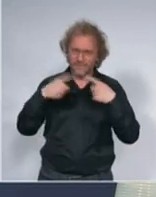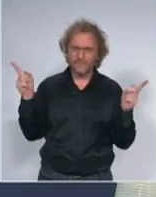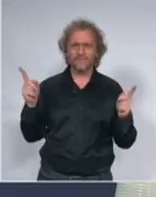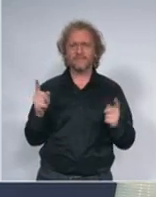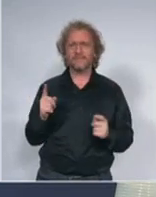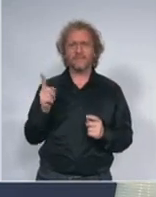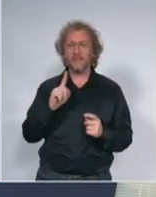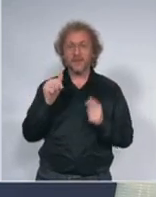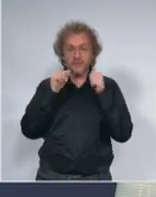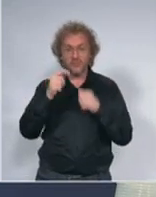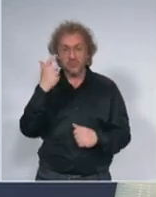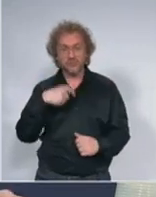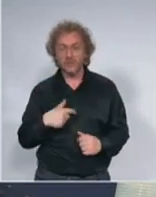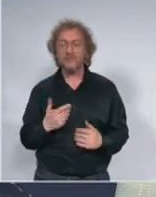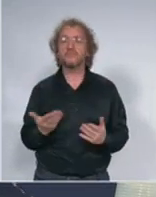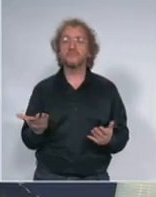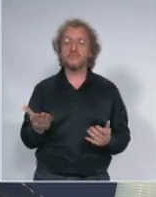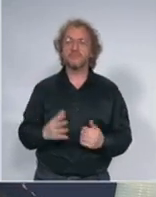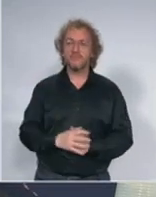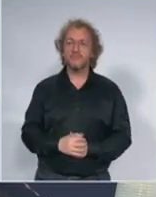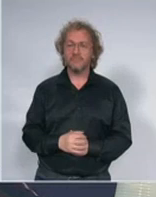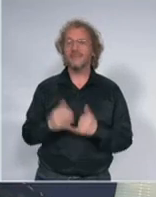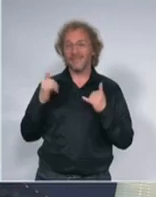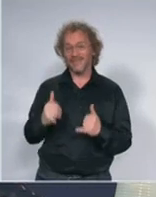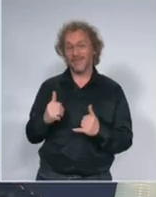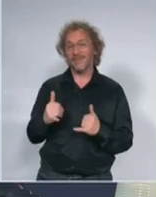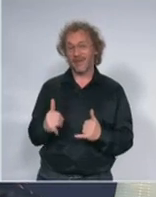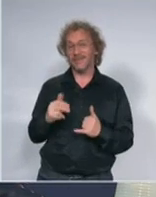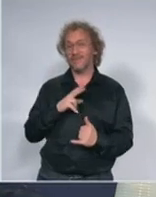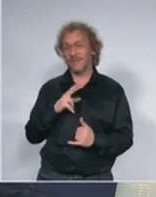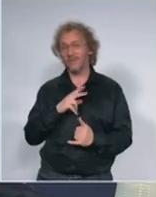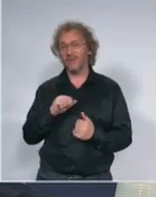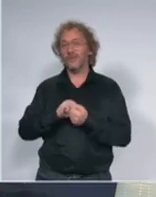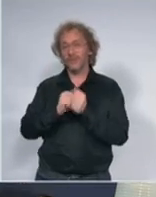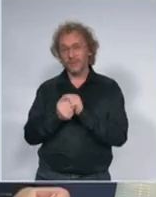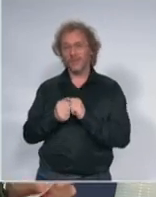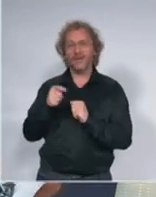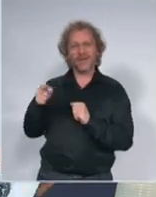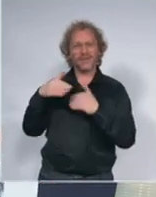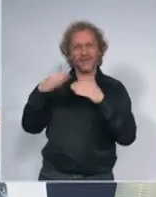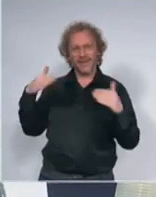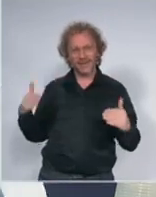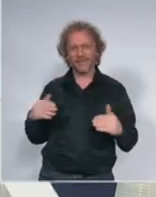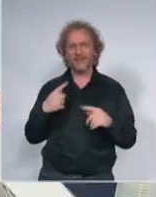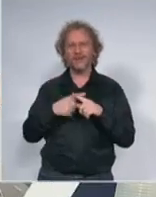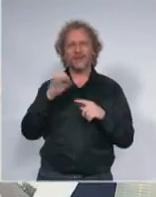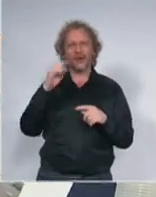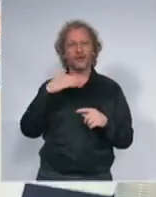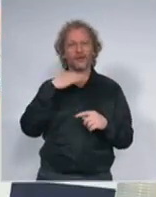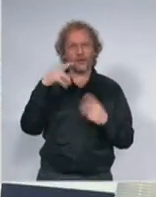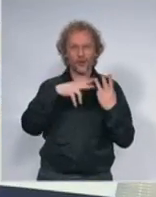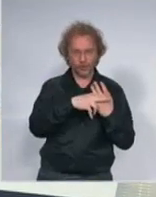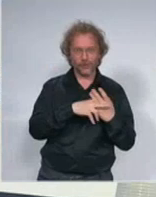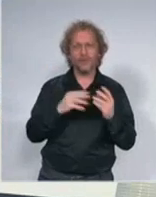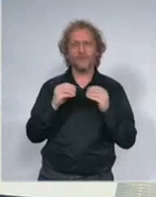imamo gužbu na našim granicama i na Horgošu i na Batrovcima. Ovo su slike